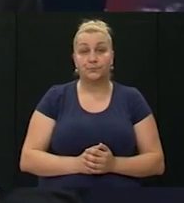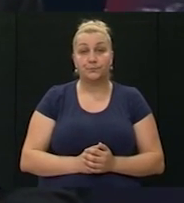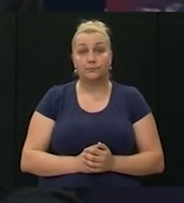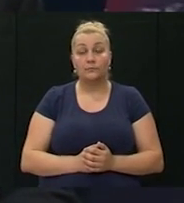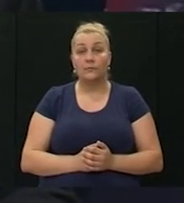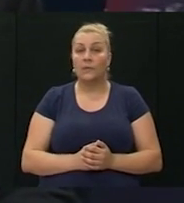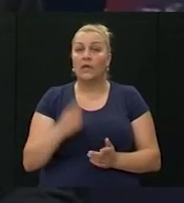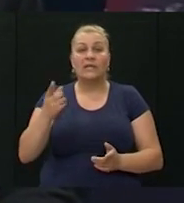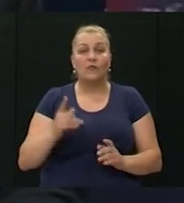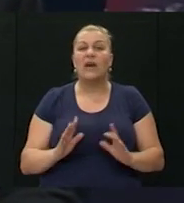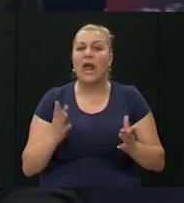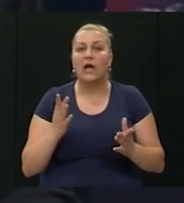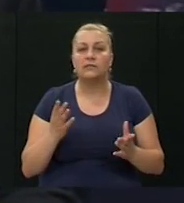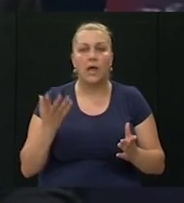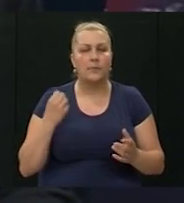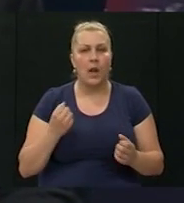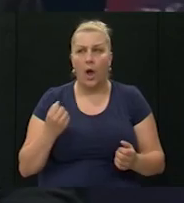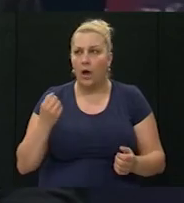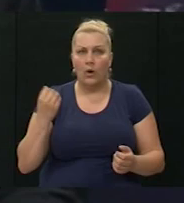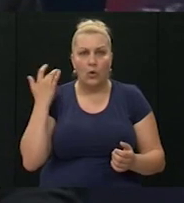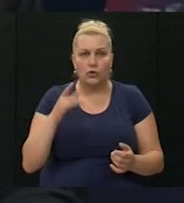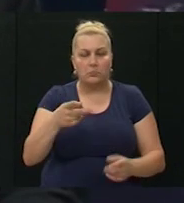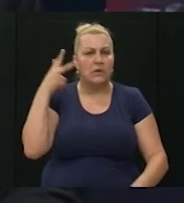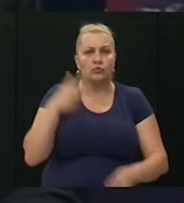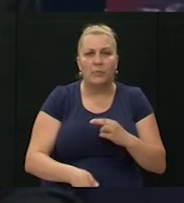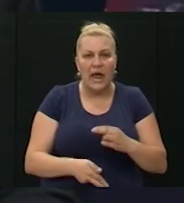reakcija bila vrlo žestoka, prekinuli su me,